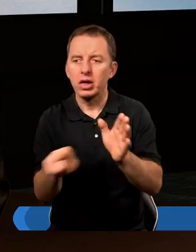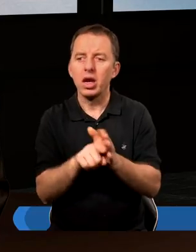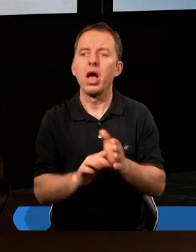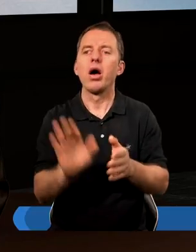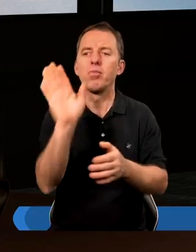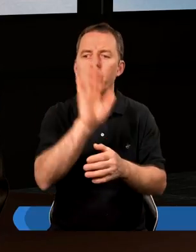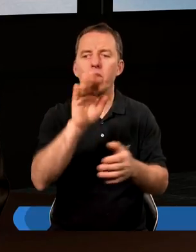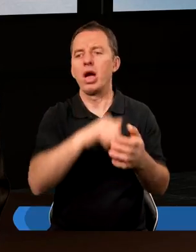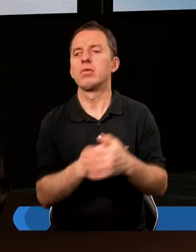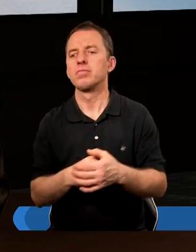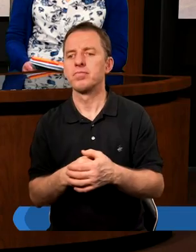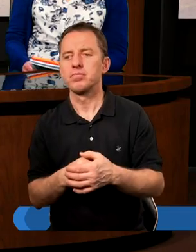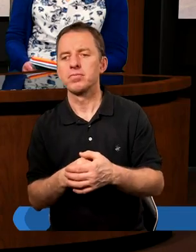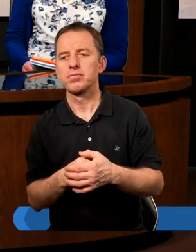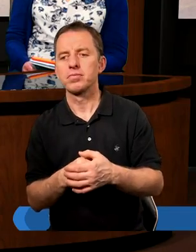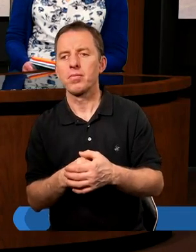dla Boga w drogą stronę.